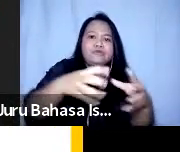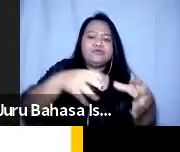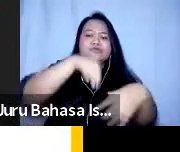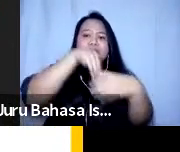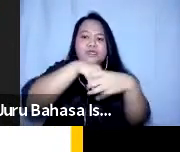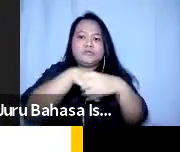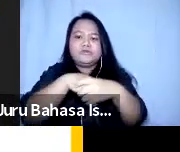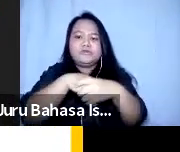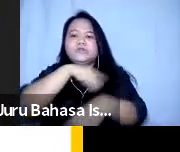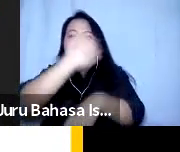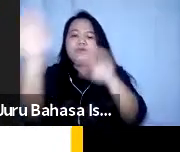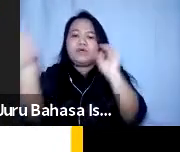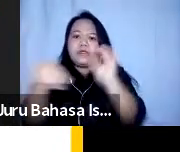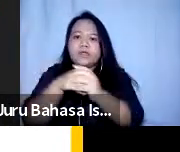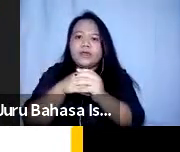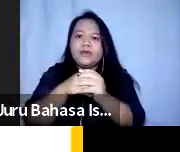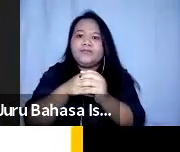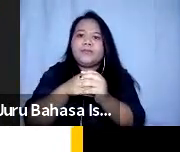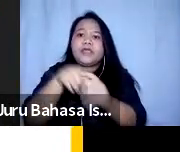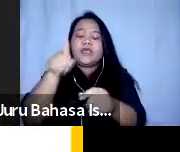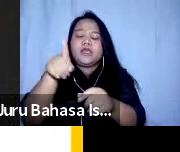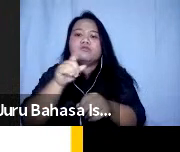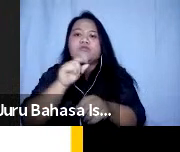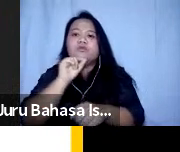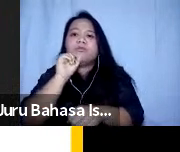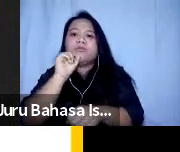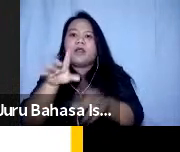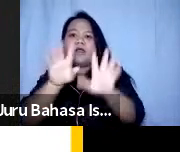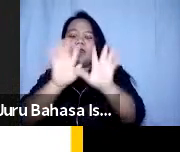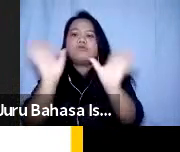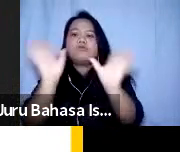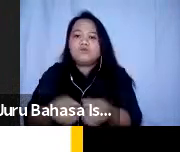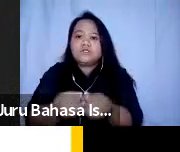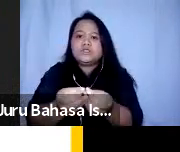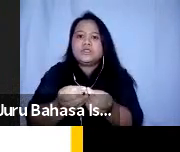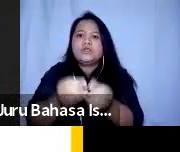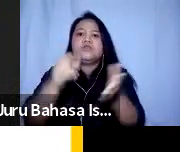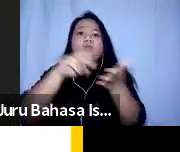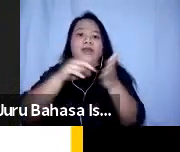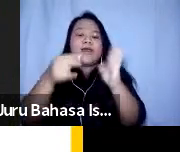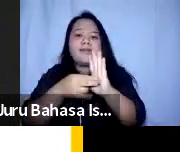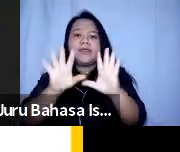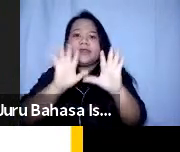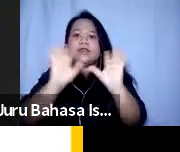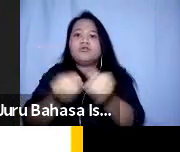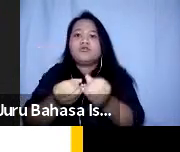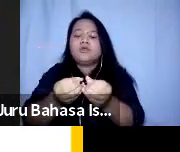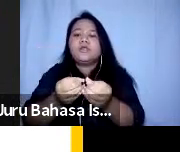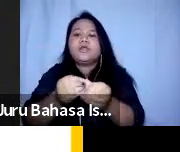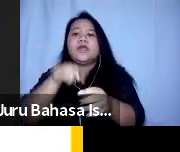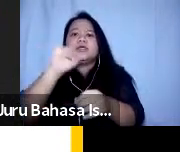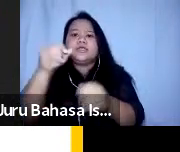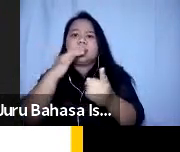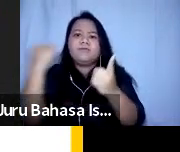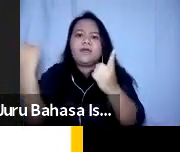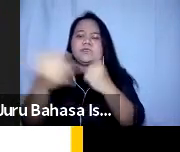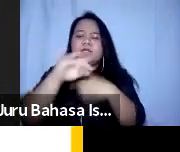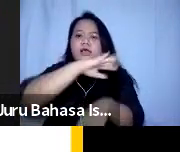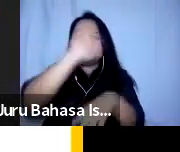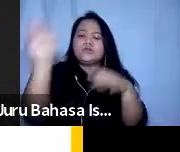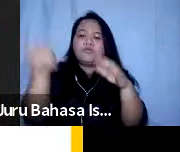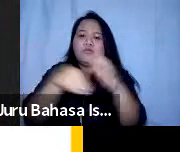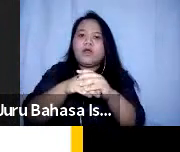disebut dengan inklusi gimana semua unsur perwakilan dari kelompok masyarakat bisa